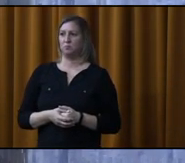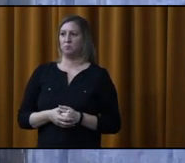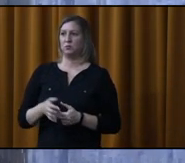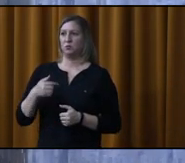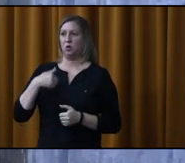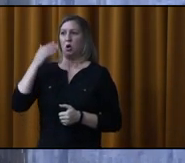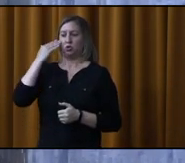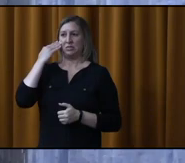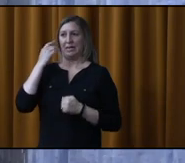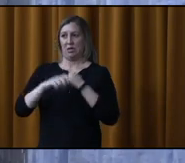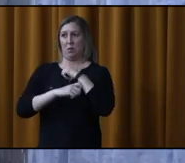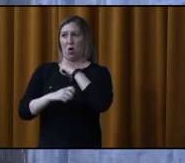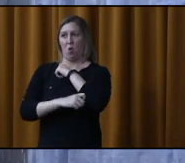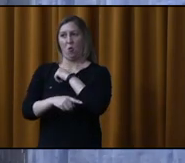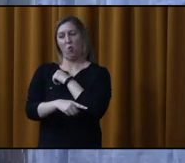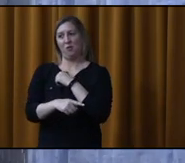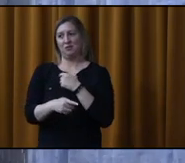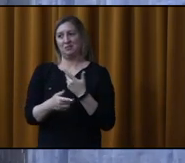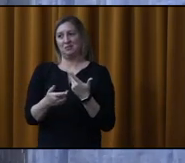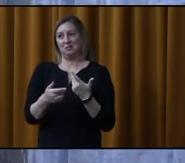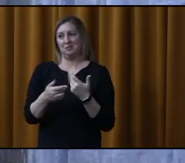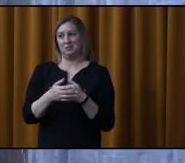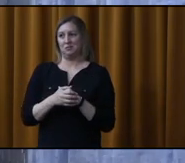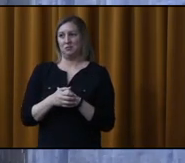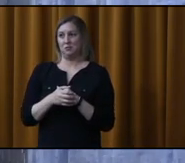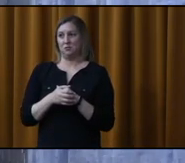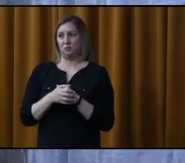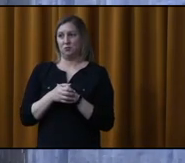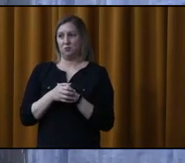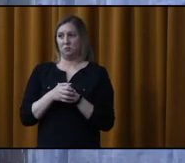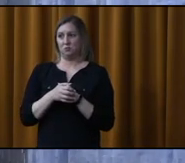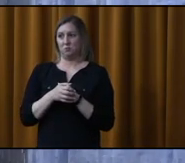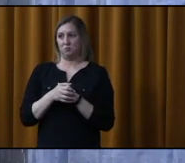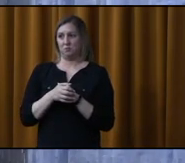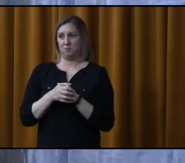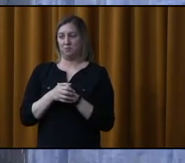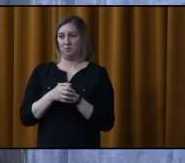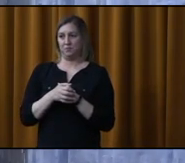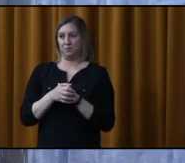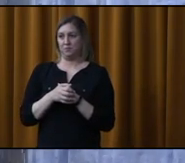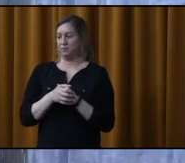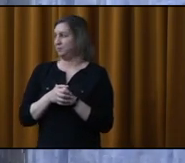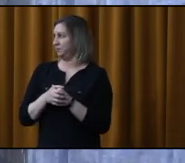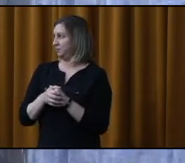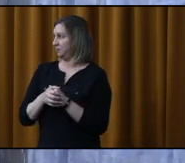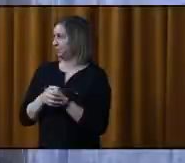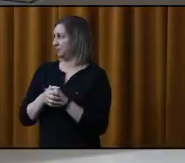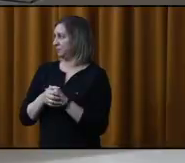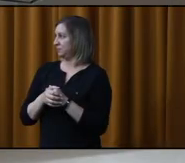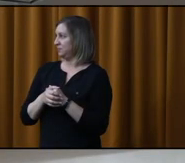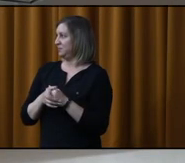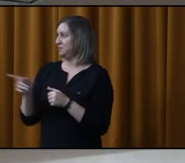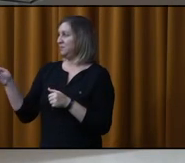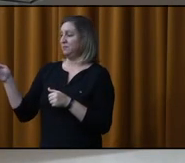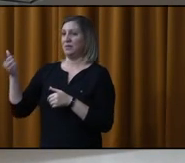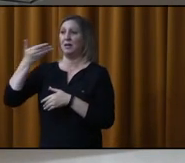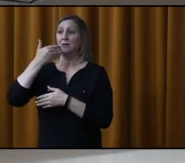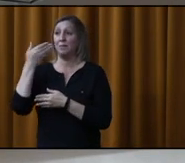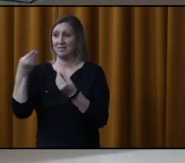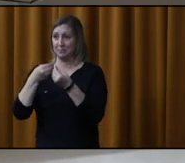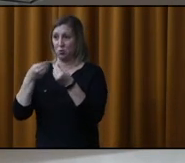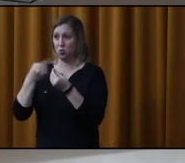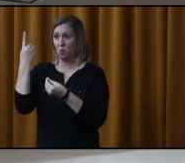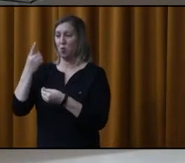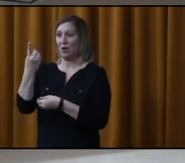pont, Valmont aussi. C'est possible d'apporter des corrections parce que les lignes sont mal tracées. Merci de me la parole. Je vous remercie